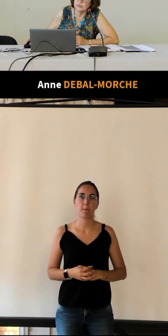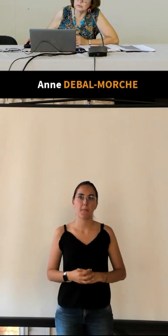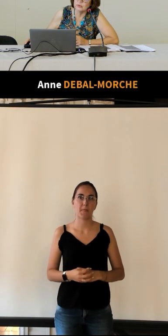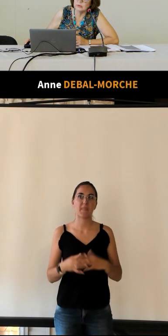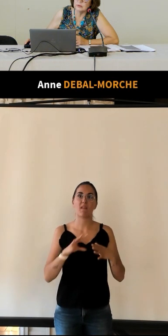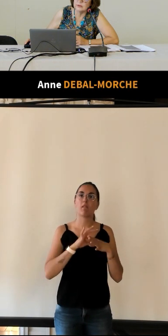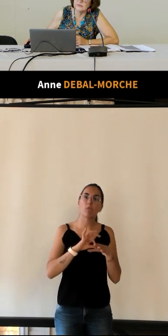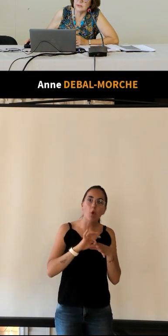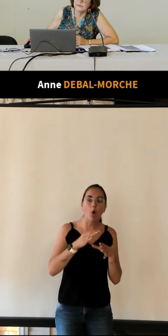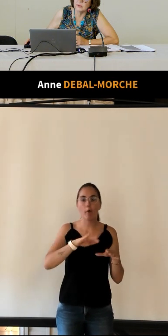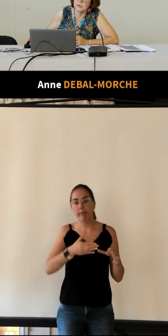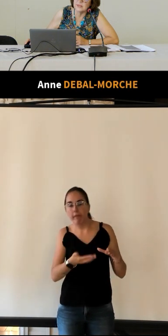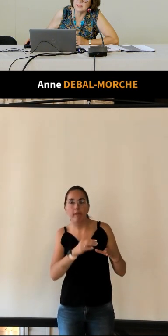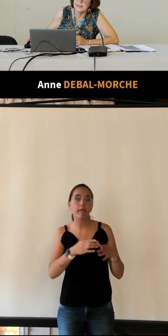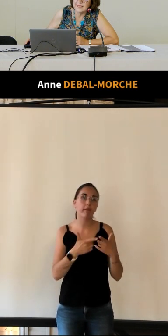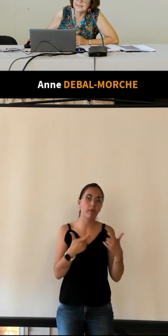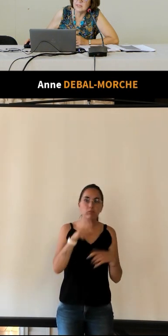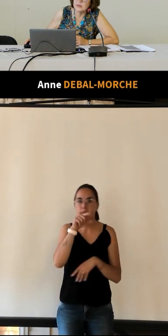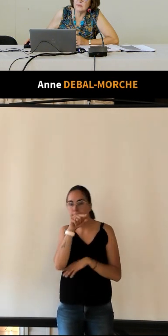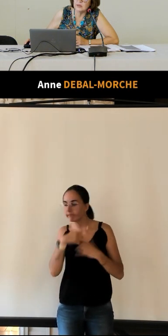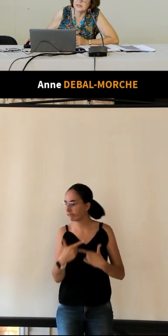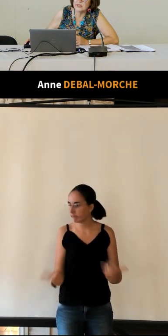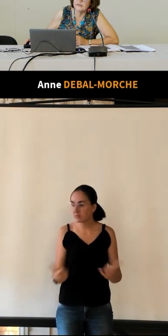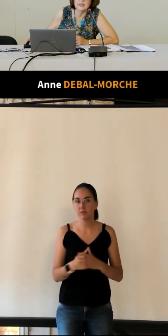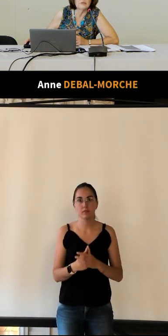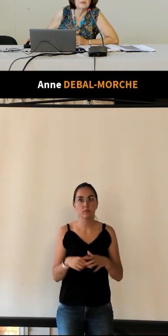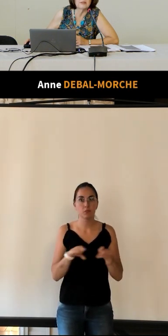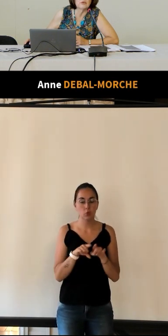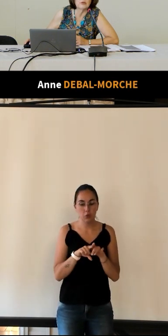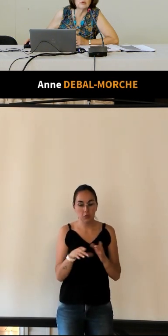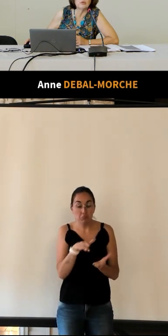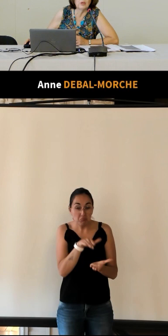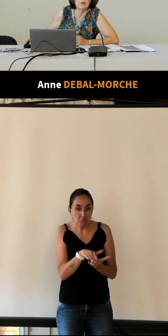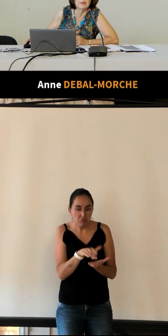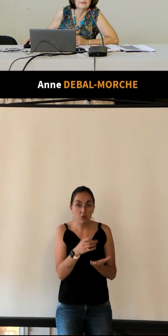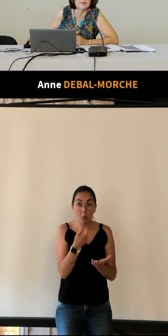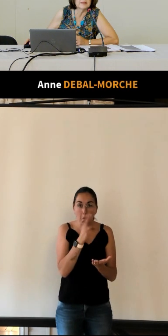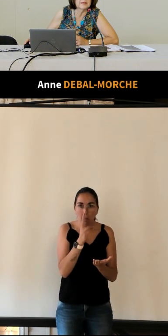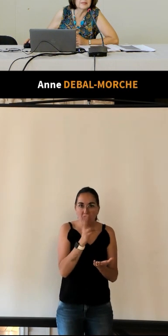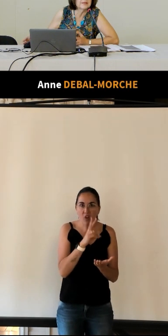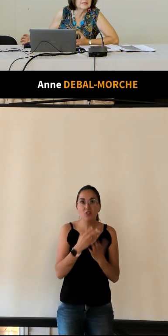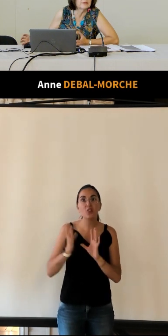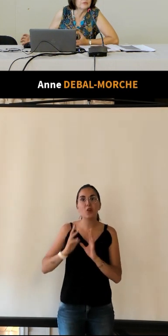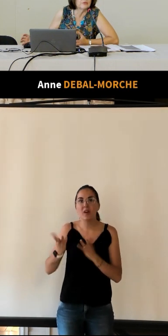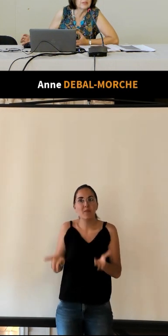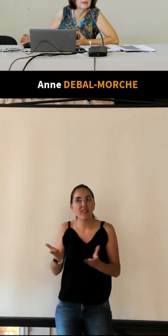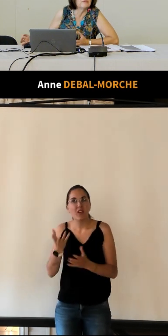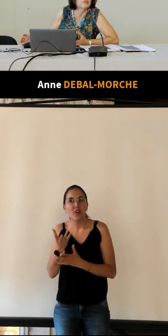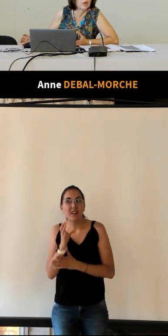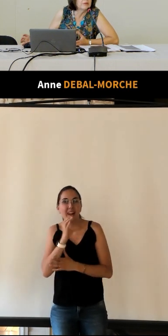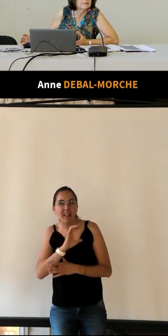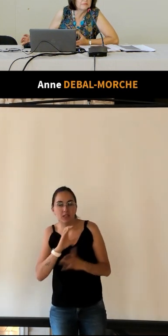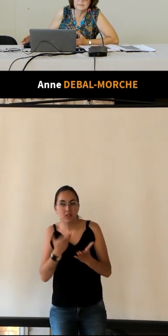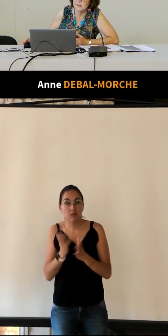viande tourne d'eau un faisant rôti un délice de foie gras givré donc c'est amusant leur trou normand en fait c'est du foie gras